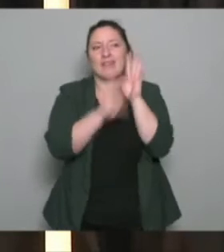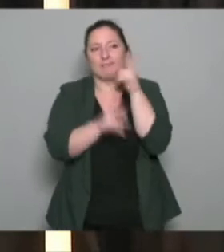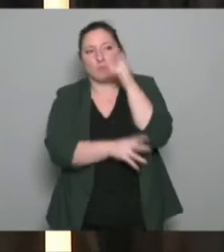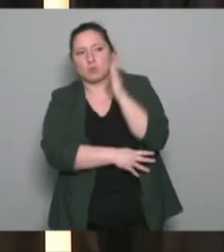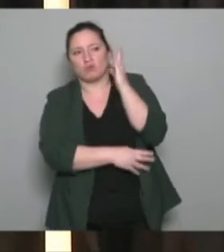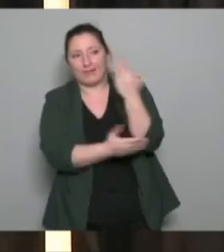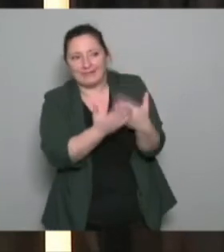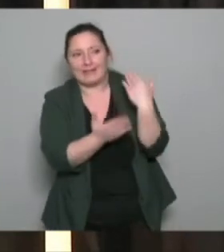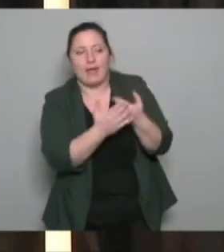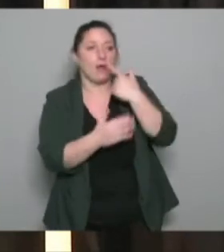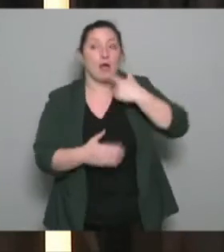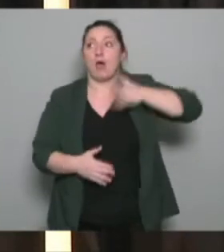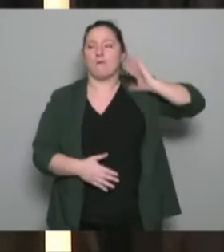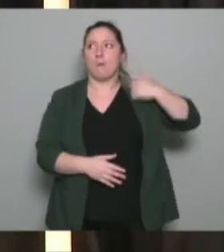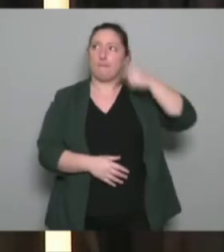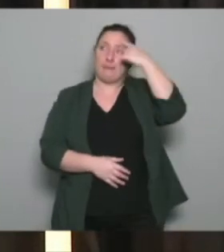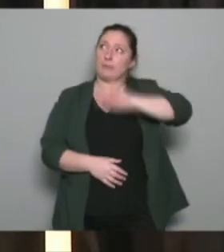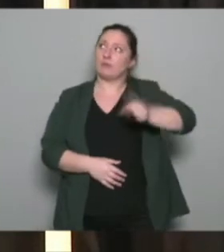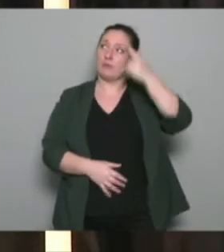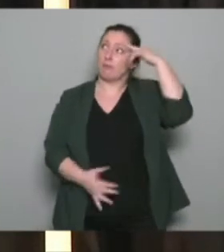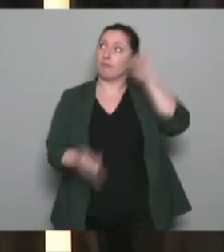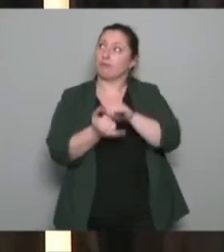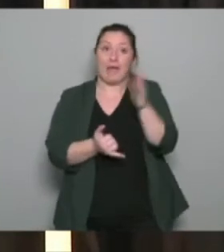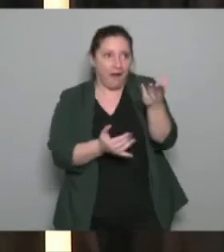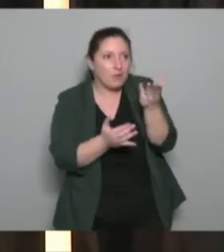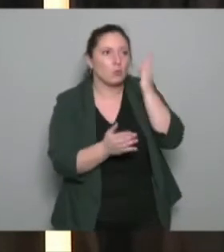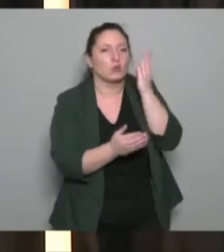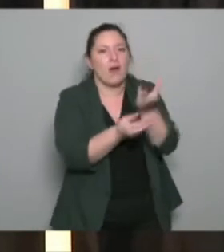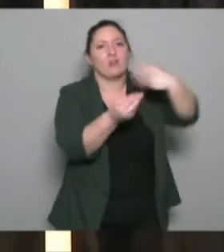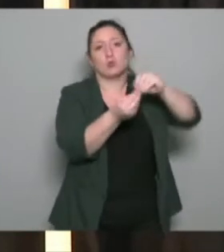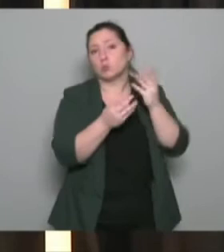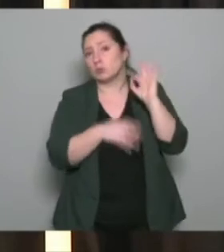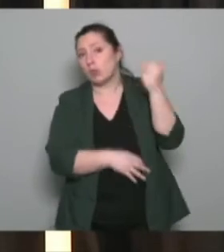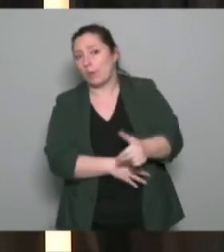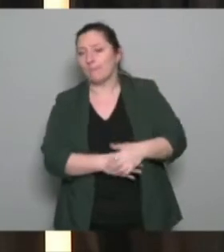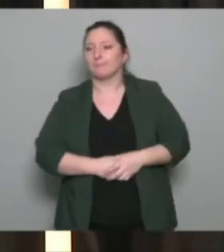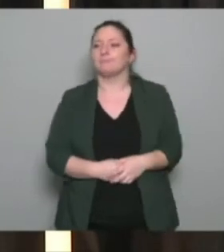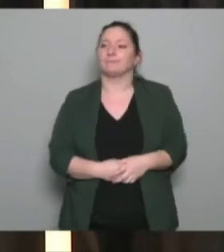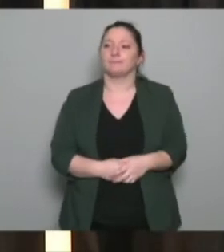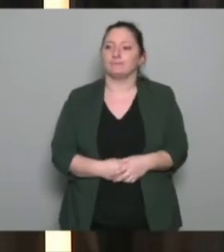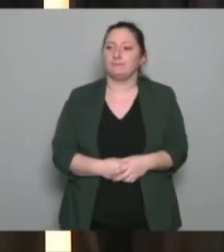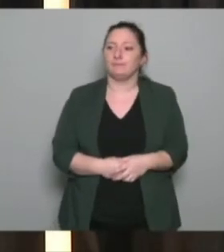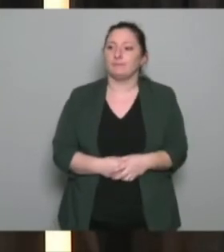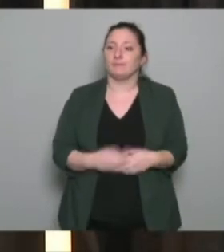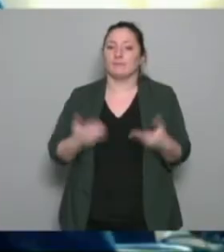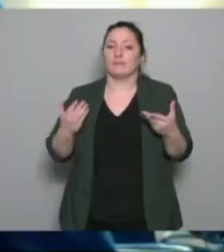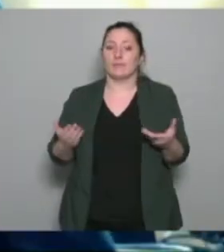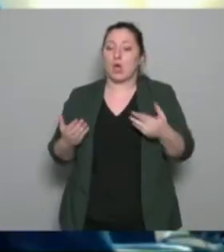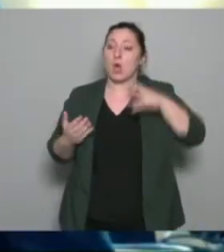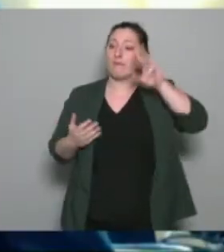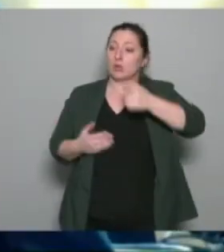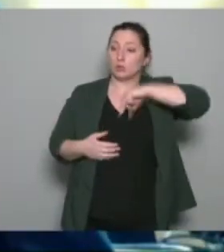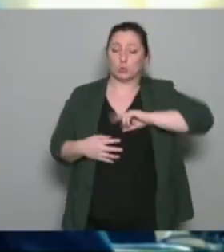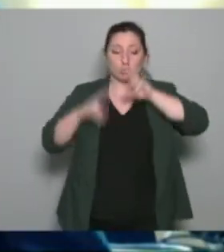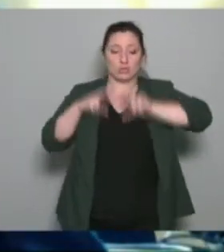plus que je n'avais pas avec celle que j'avais à l'instant alors ce qu'on cherchait de manière globale